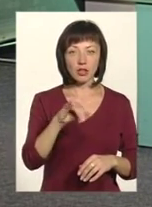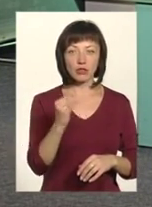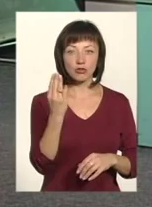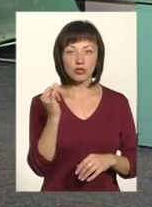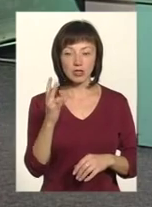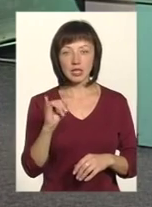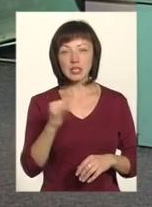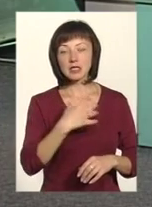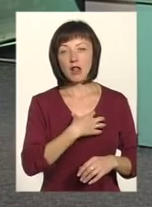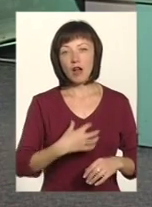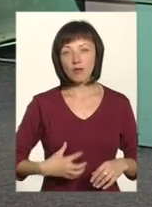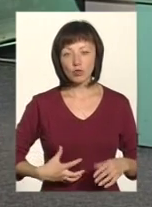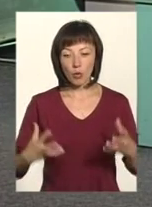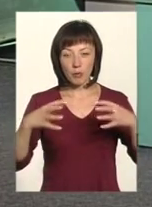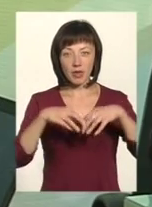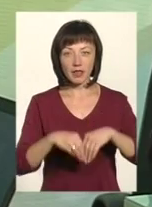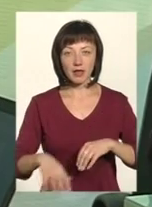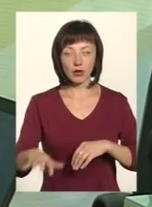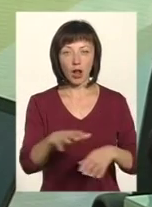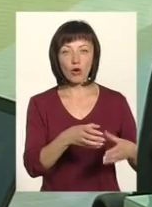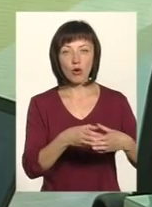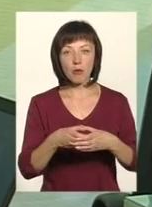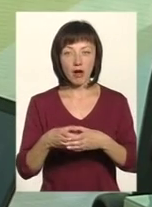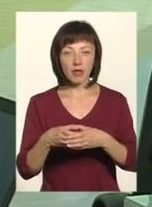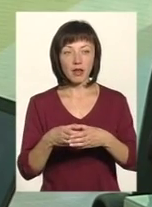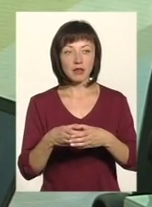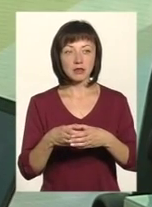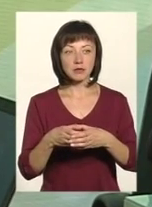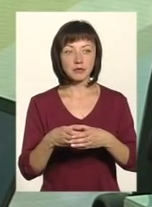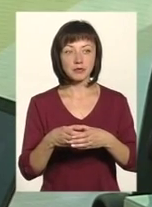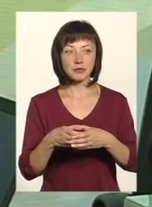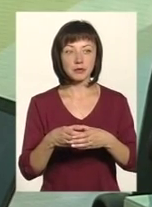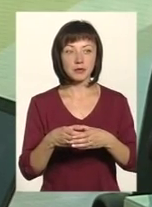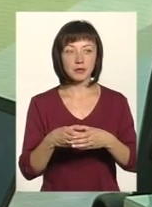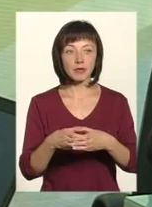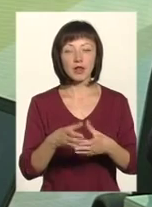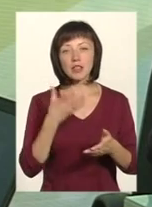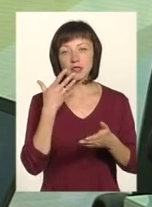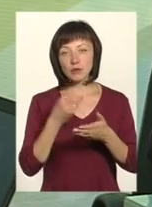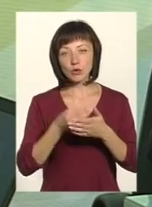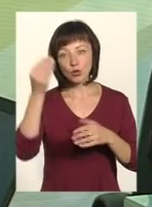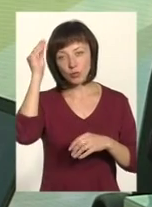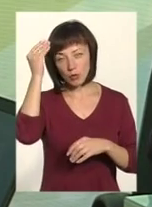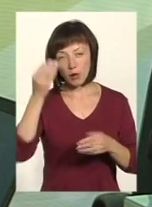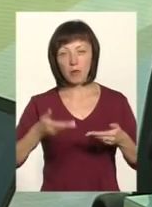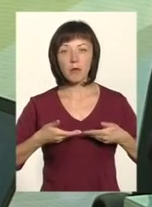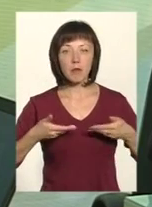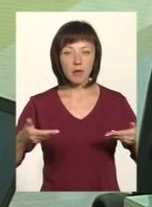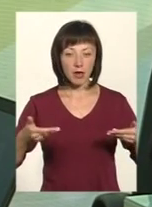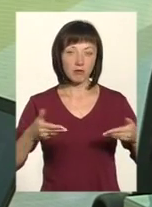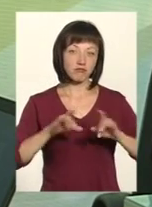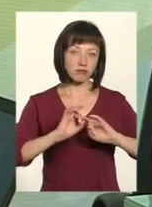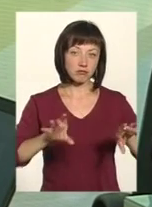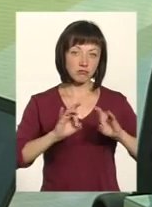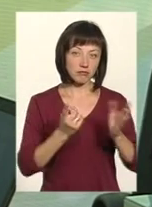громади, і Славутської об'єднані територіальної громади не вийшли за межі правового поля. Свою точку зору ми обґрунтовуємо,